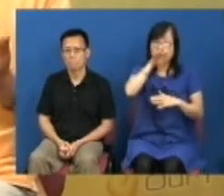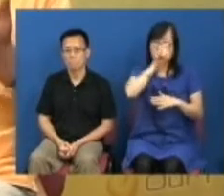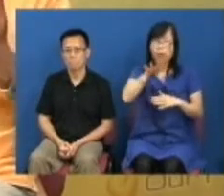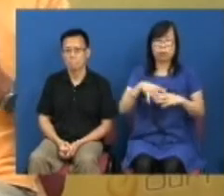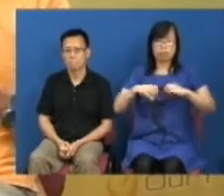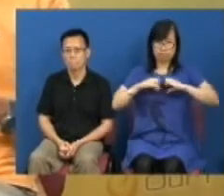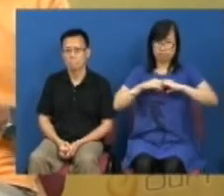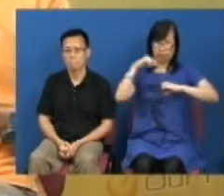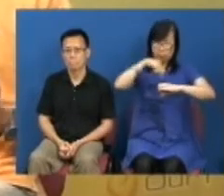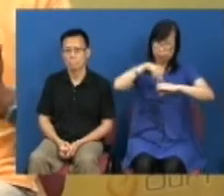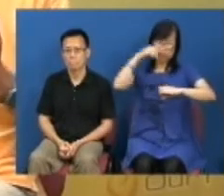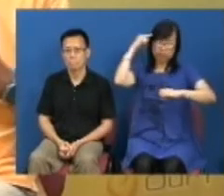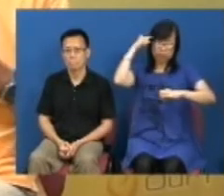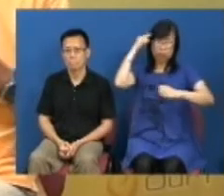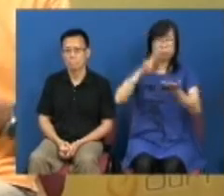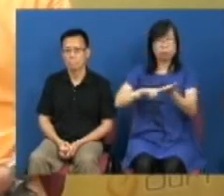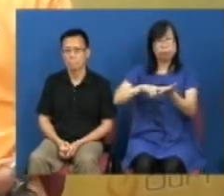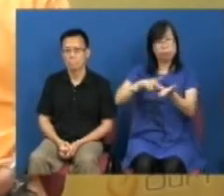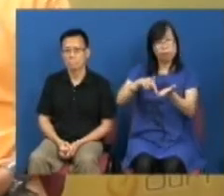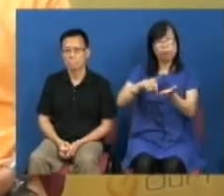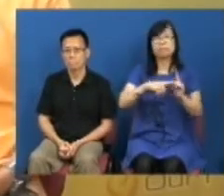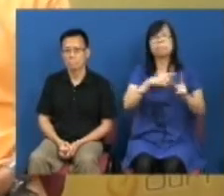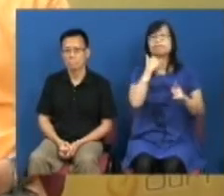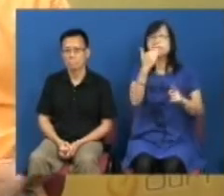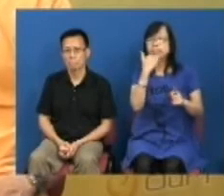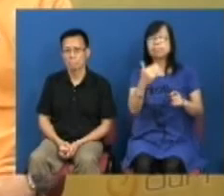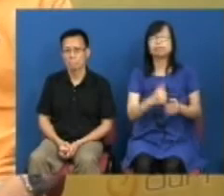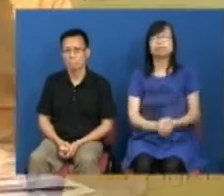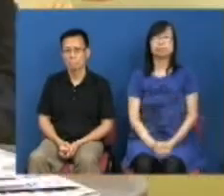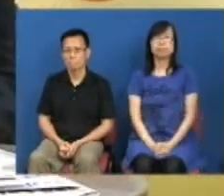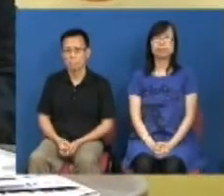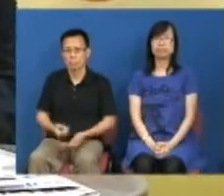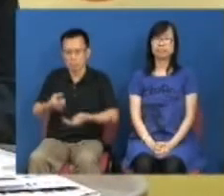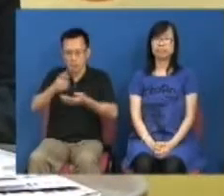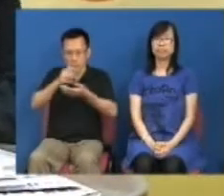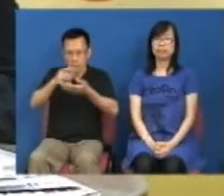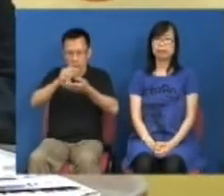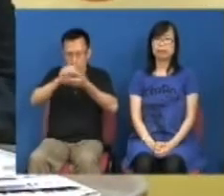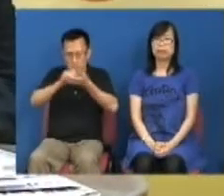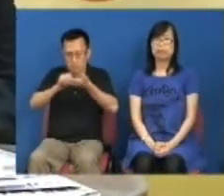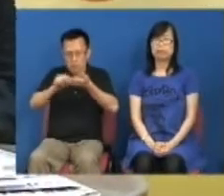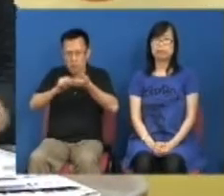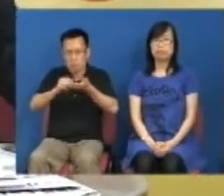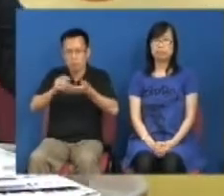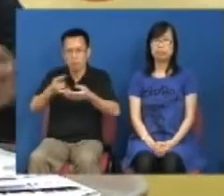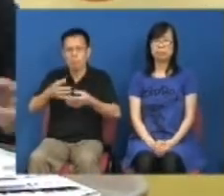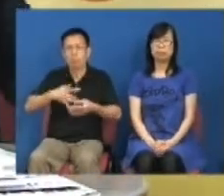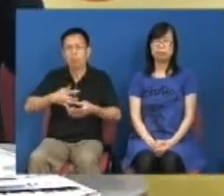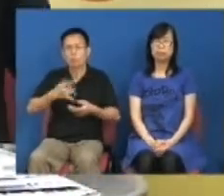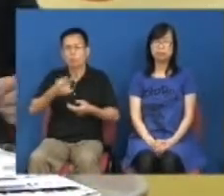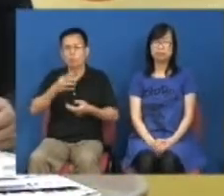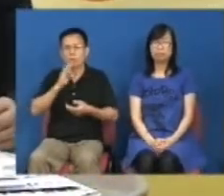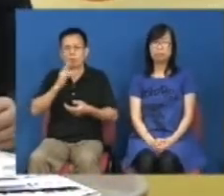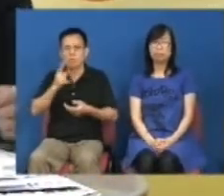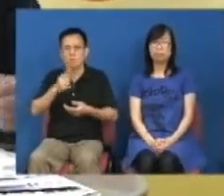的心里面所想的或者是市民的诉求成绩表是没用的不是一个绝对数字你知道我们